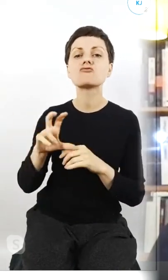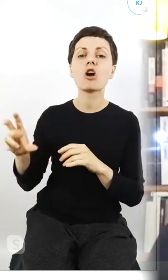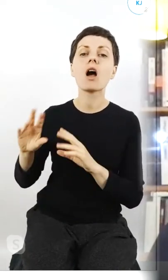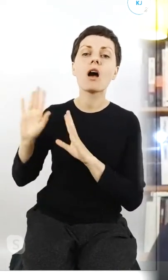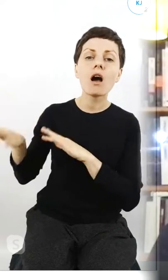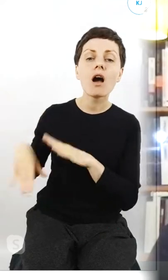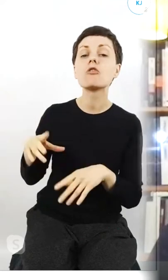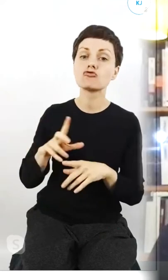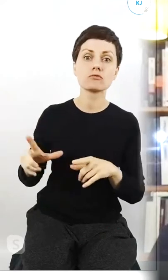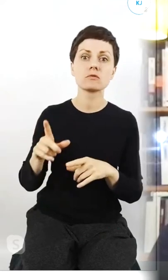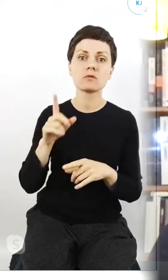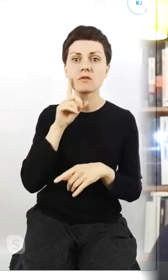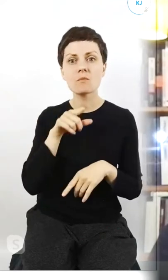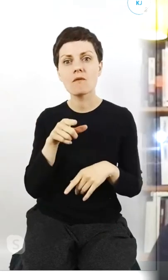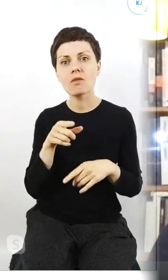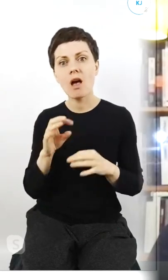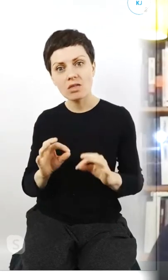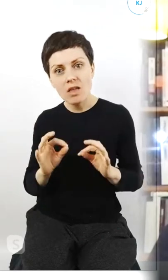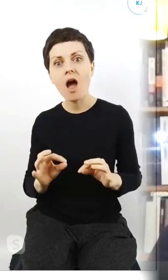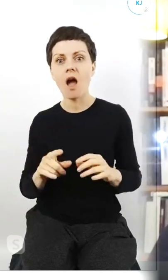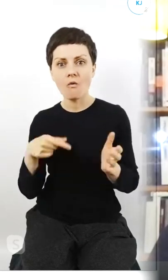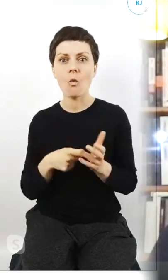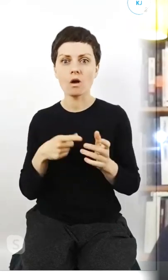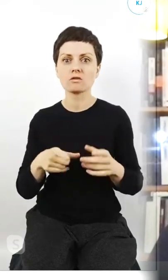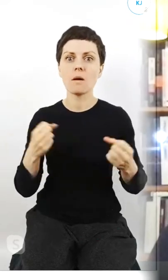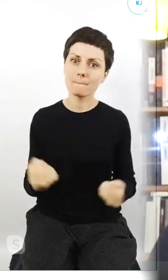wiecie, że to jest właśnie czas, żeby się angażować?